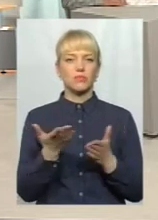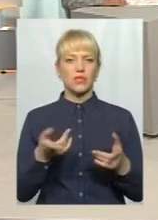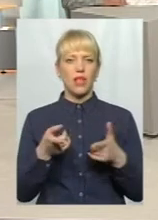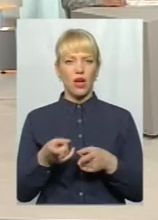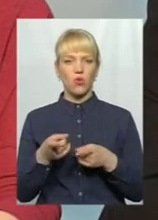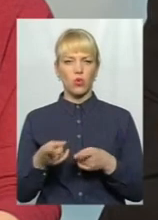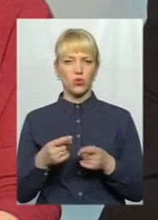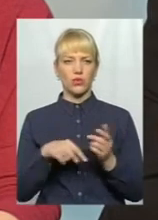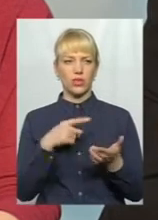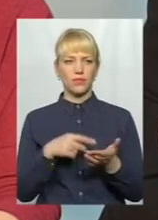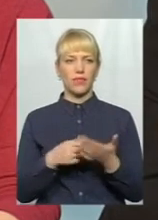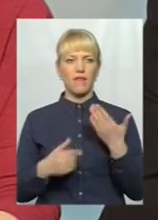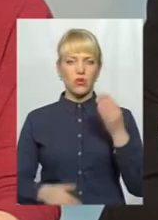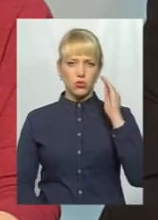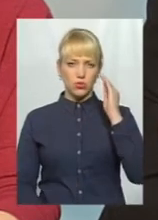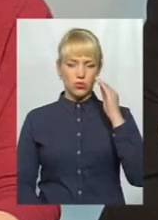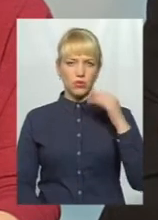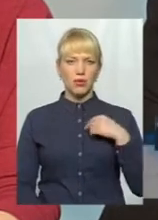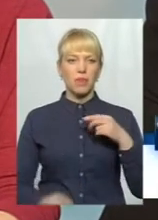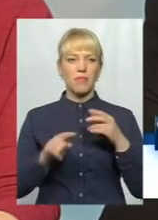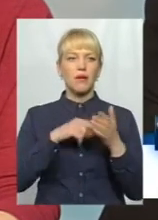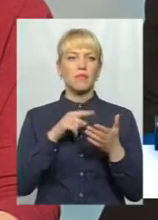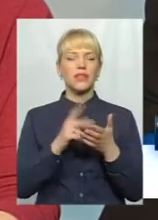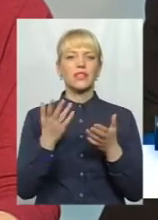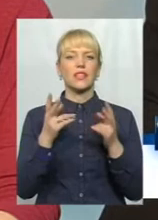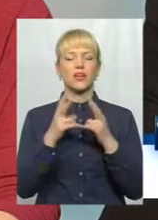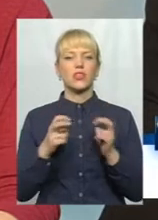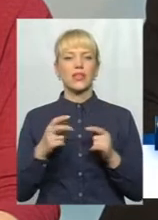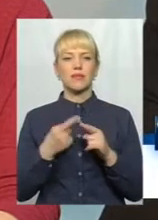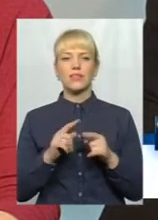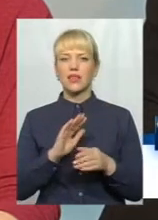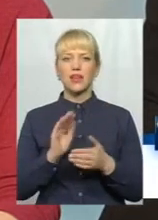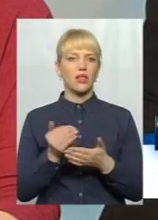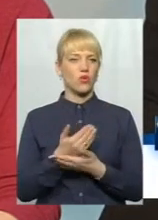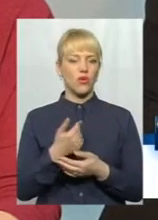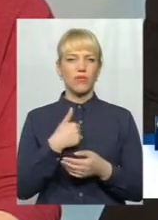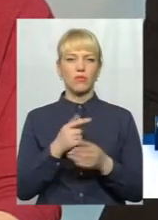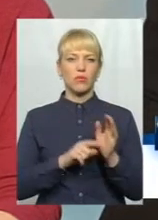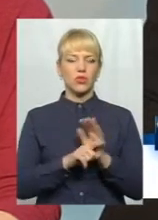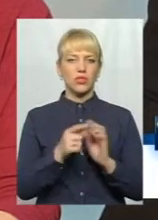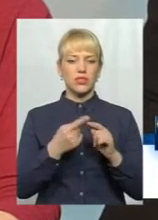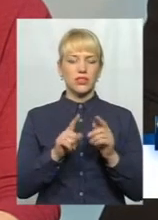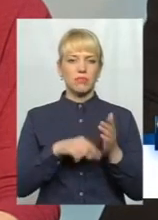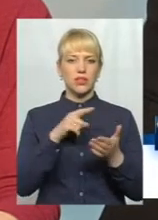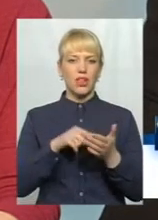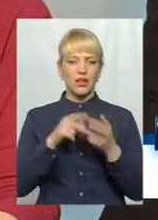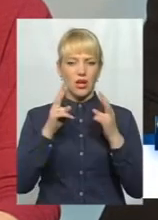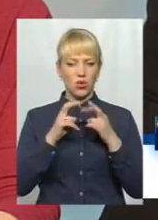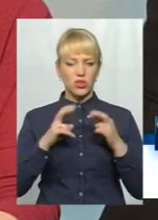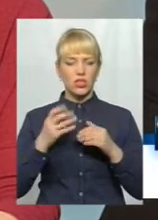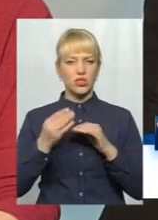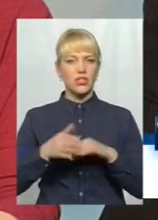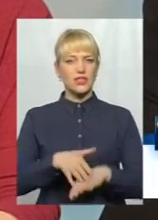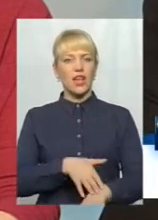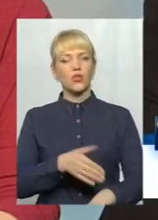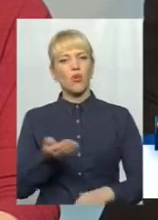хочу сказати про те, що питання, яке ми сьогодні розглядаємо, воно не нове, бо це питання ми почали розглядати ще задовго, ще